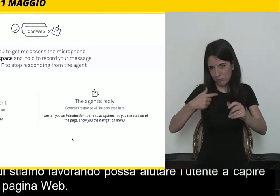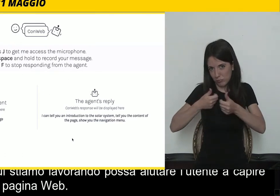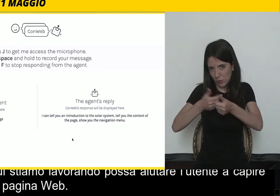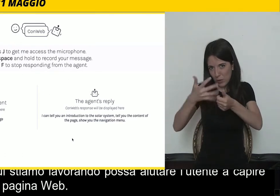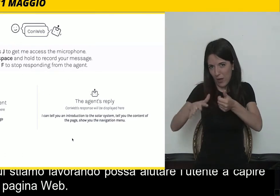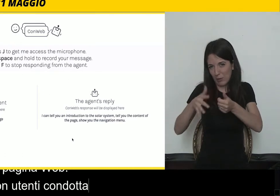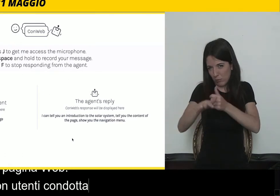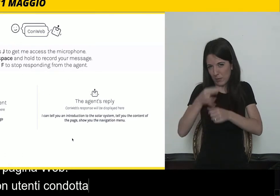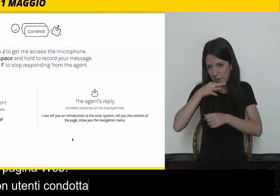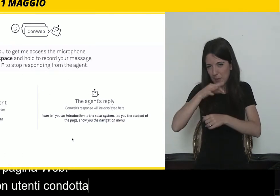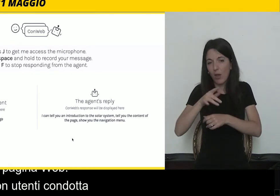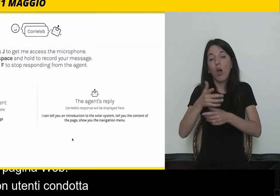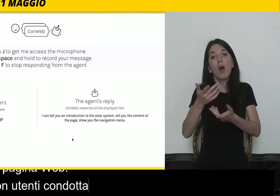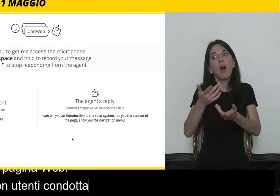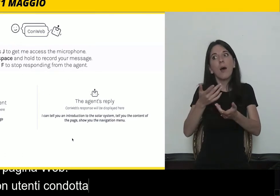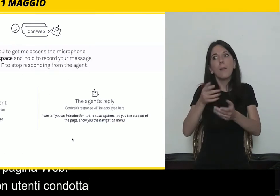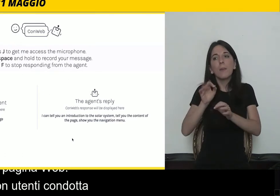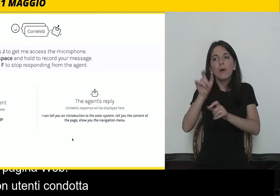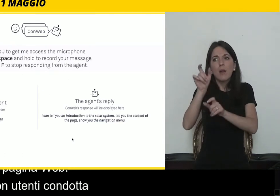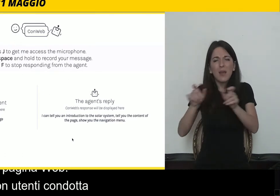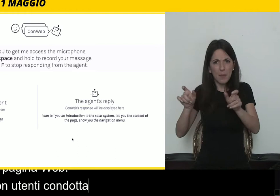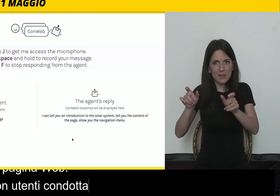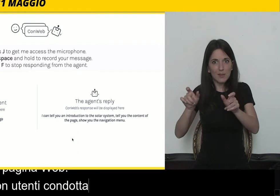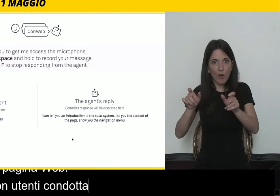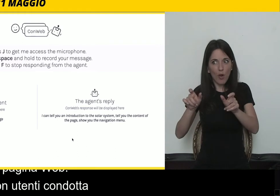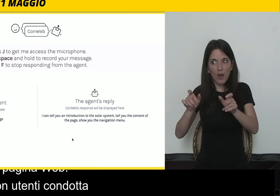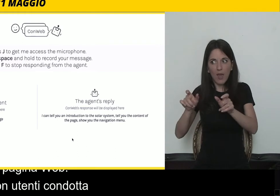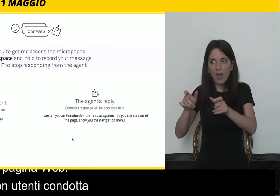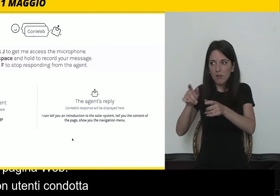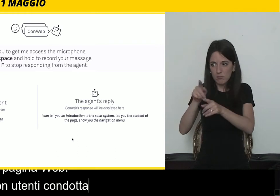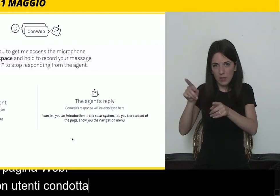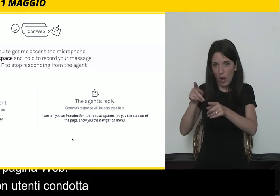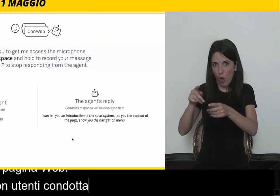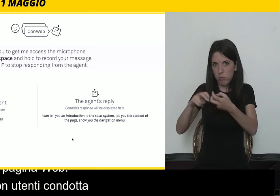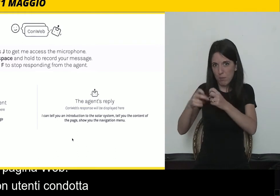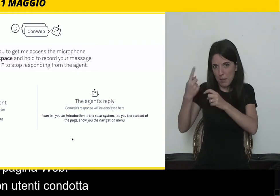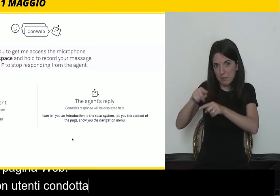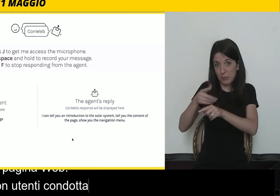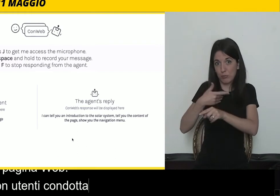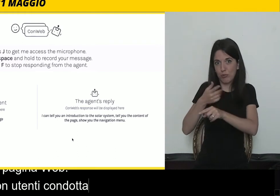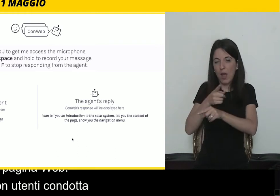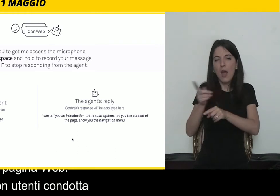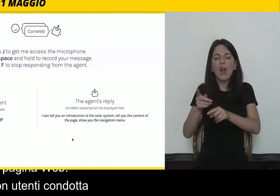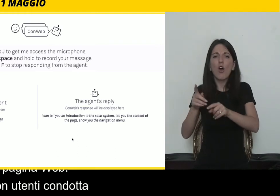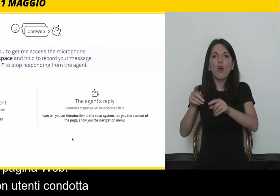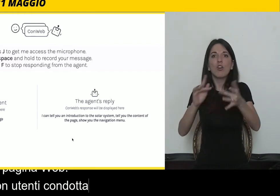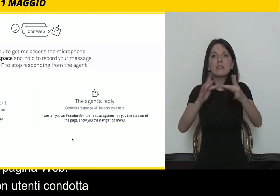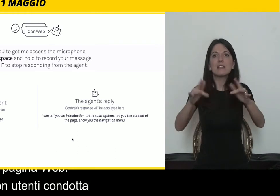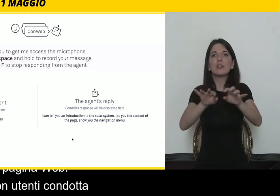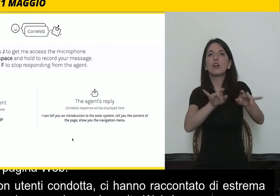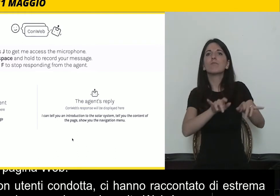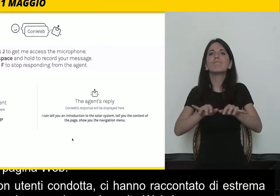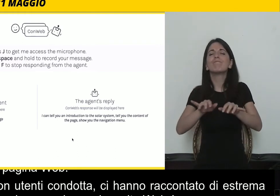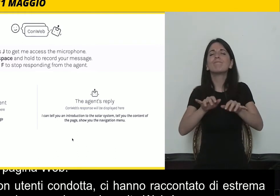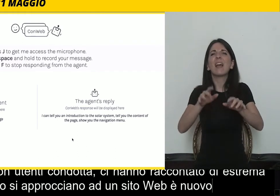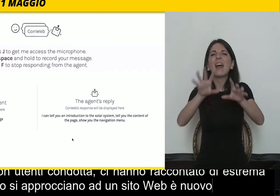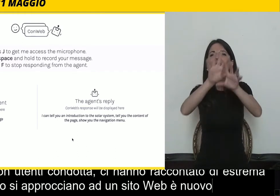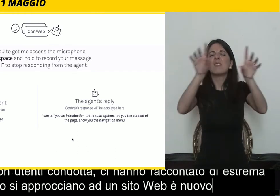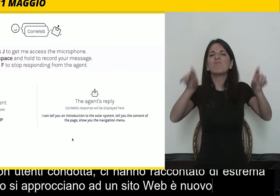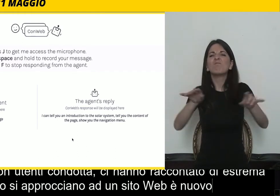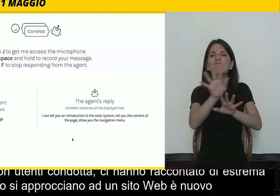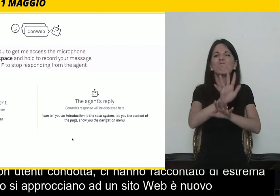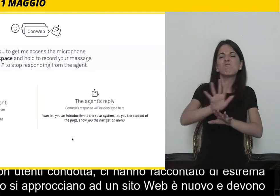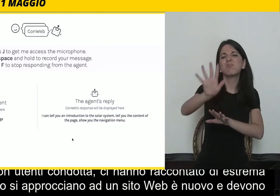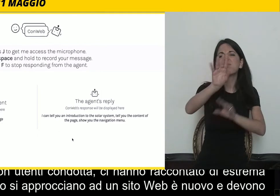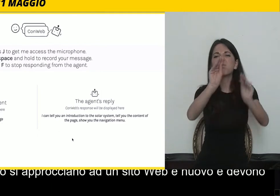raccontato di estreme difficoltà nel momento in cui si approcciano ad un sito web nuovo e devono capire che cosa c'è in questo sito web e anche come è possibile